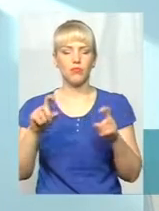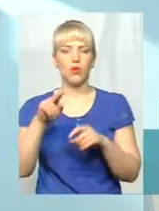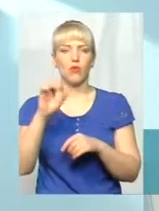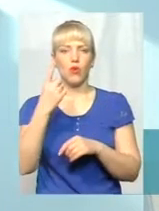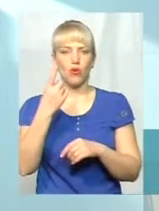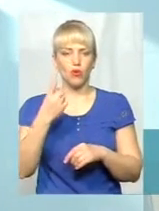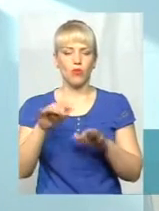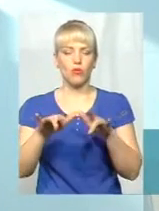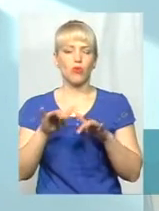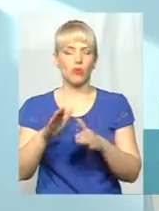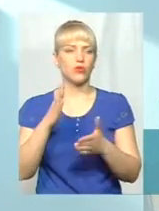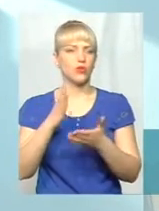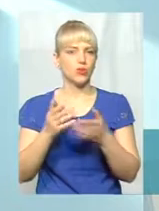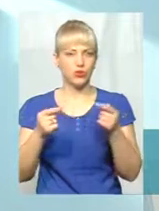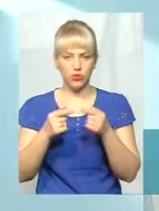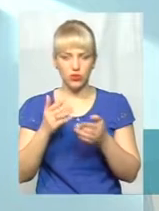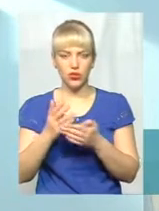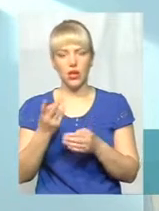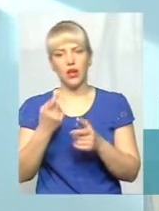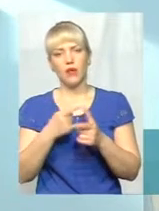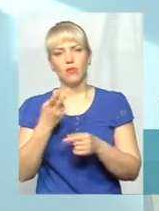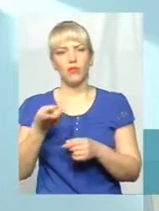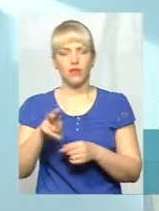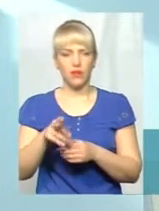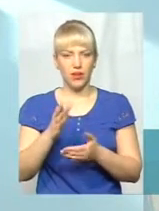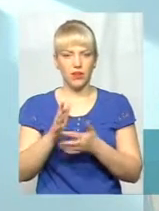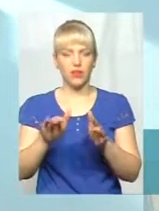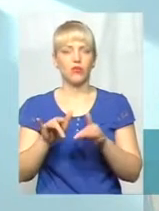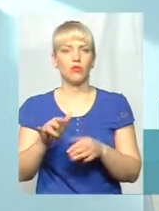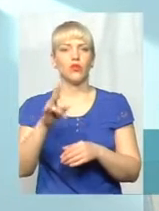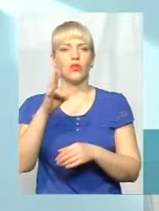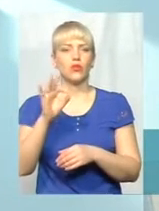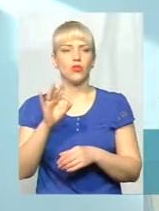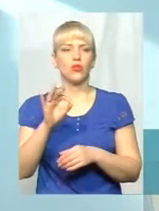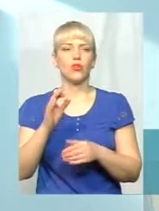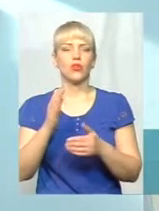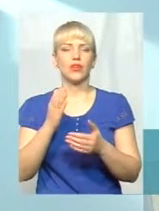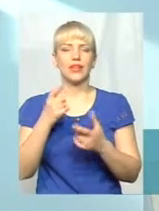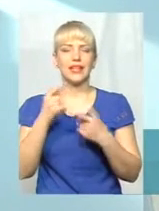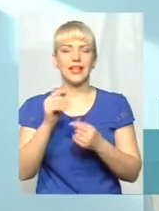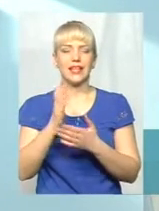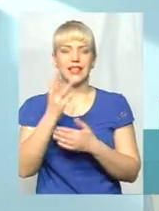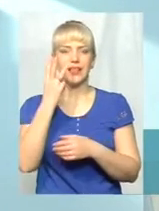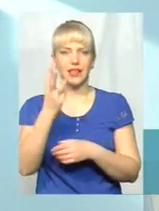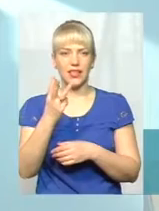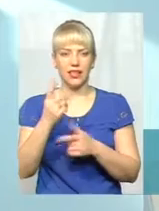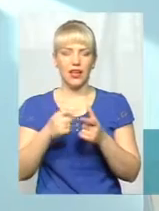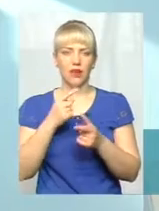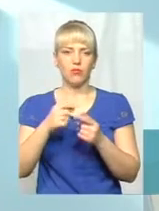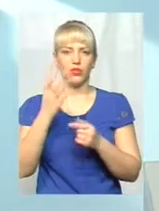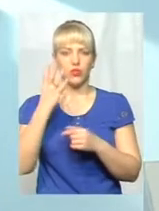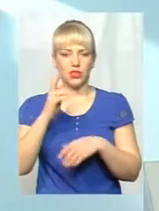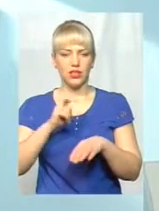'ютері, це 100%, є по два, але є багато, де є 34 лікаря і один комп'ютер, це дуже мало.